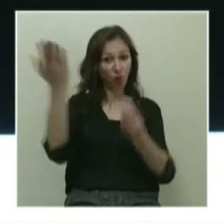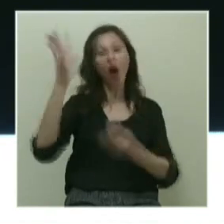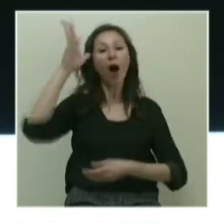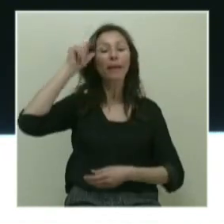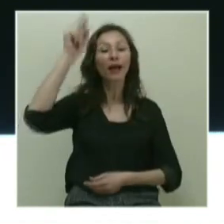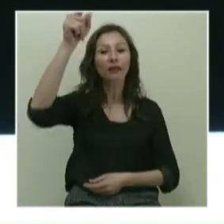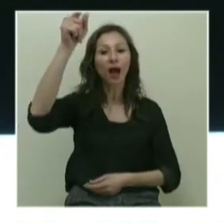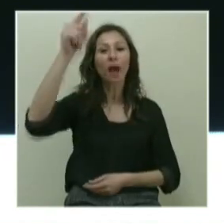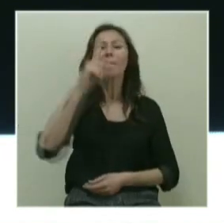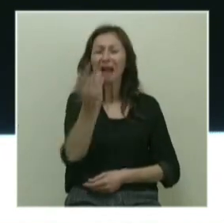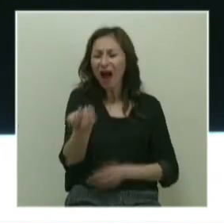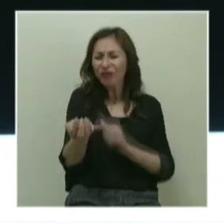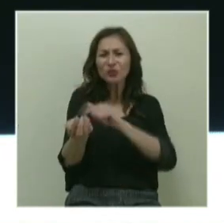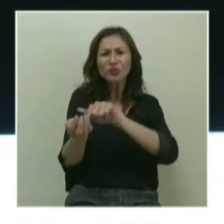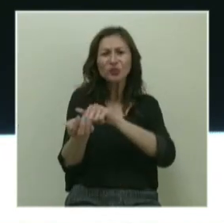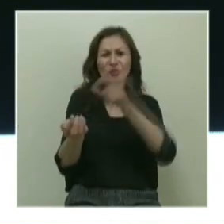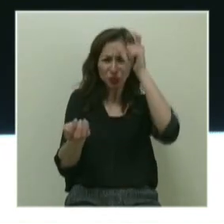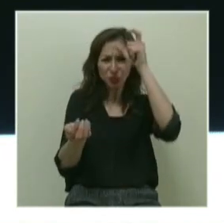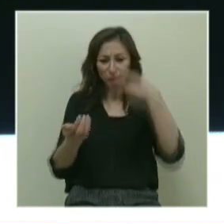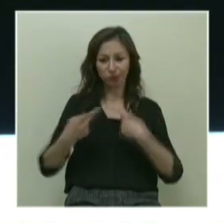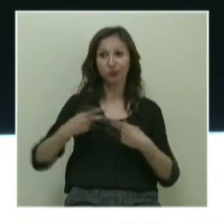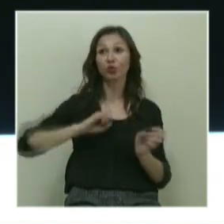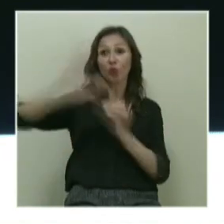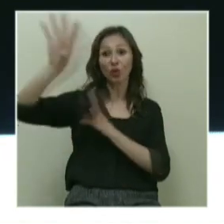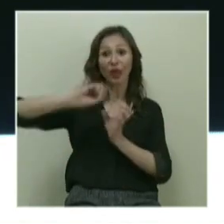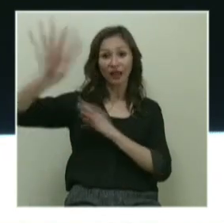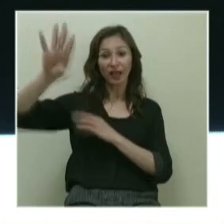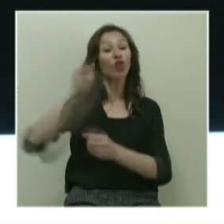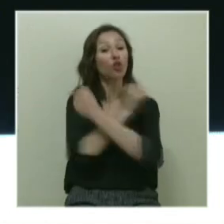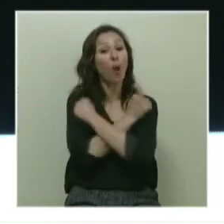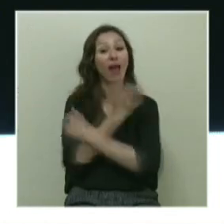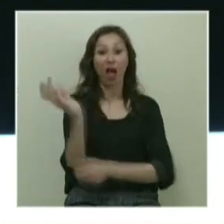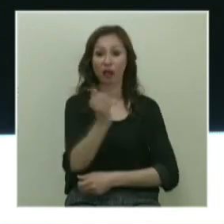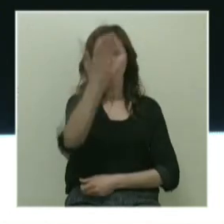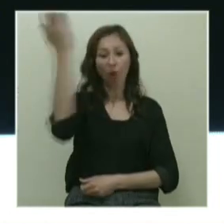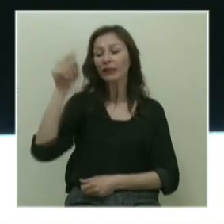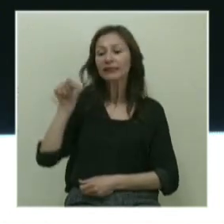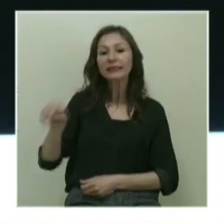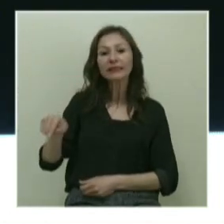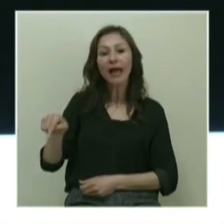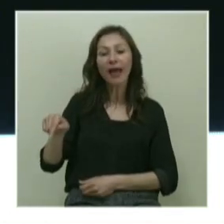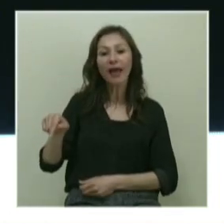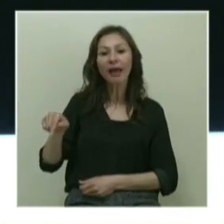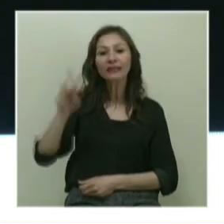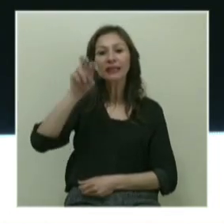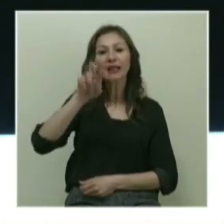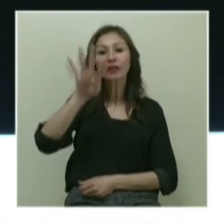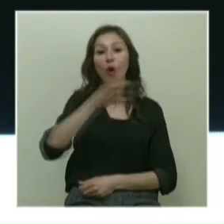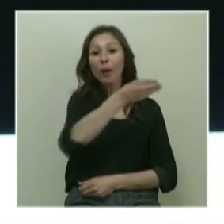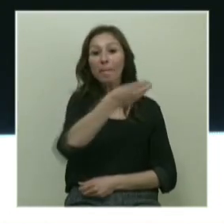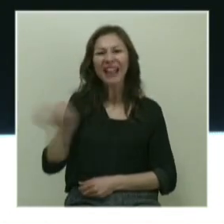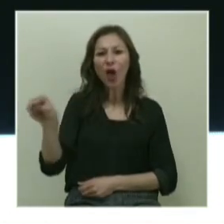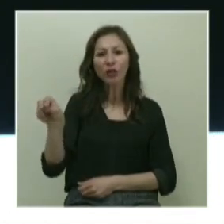Amerika'da bir avuç Türk, sizin gönderdiğiniz bir avuç Türk Nobel alıyor. Sizde 84 milyon